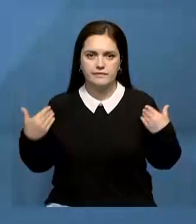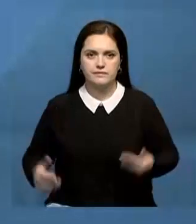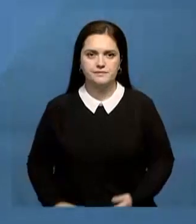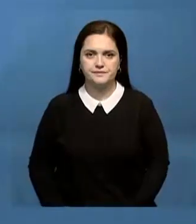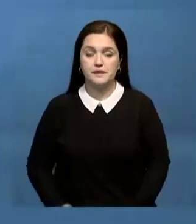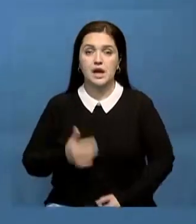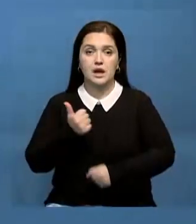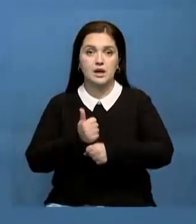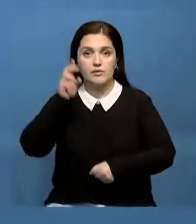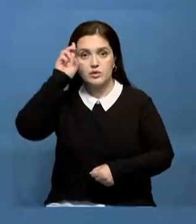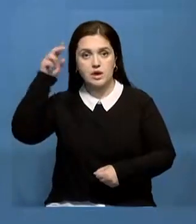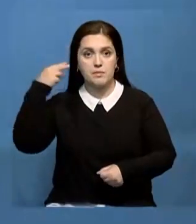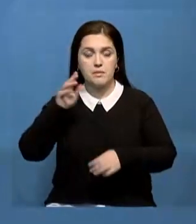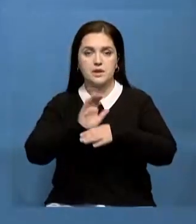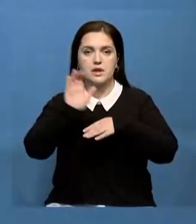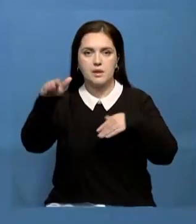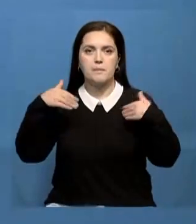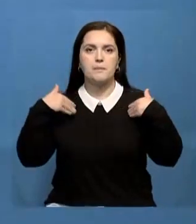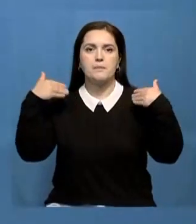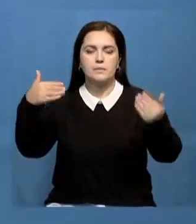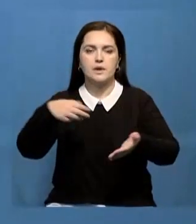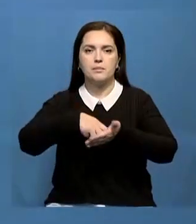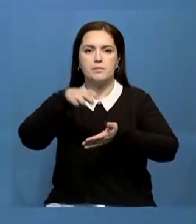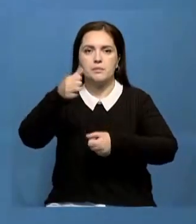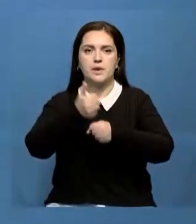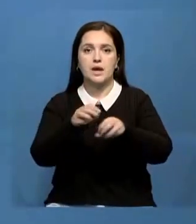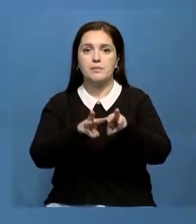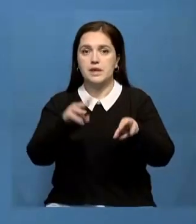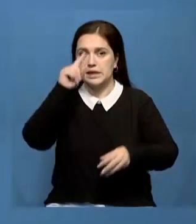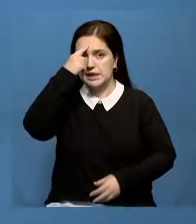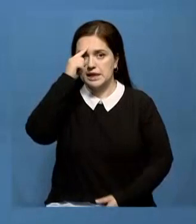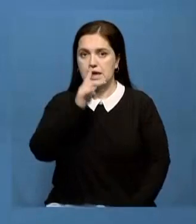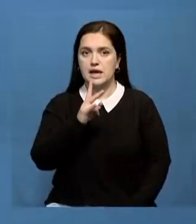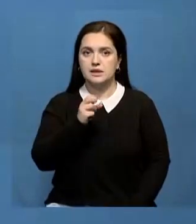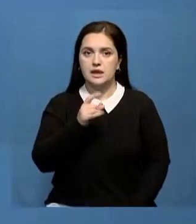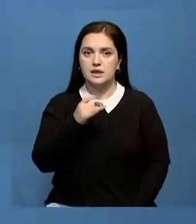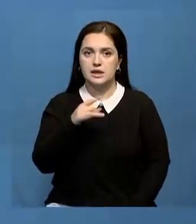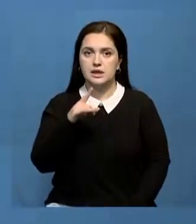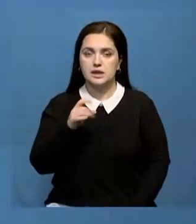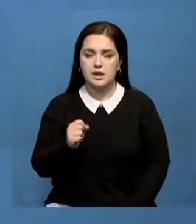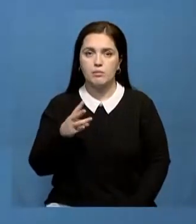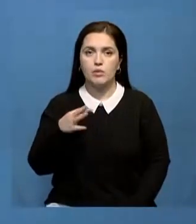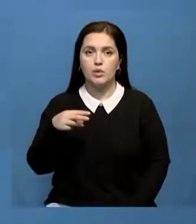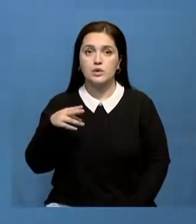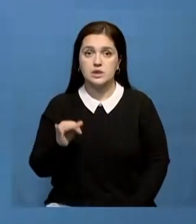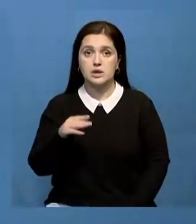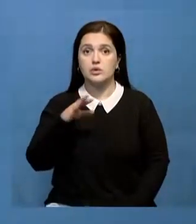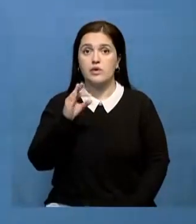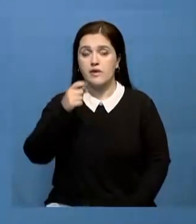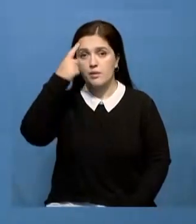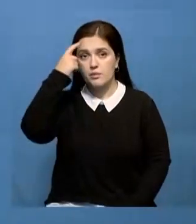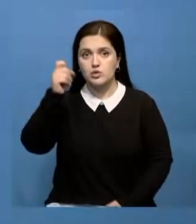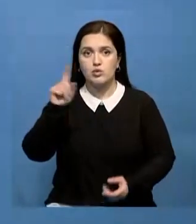Глава государства направил поздравительную телеграмму премьер-министру Индии Нарендри Моди. Касамжумар Тукаев подчеркнул, что